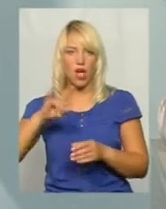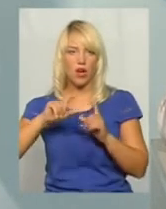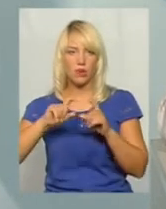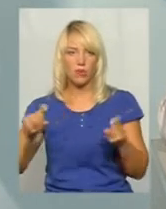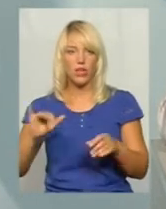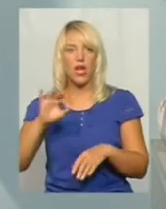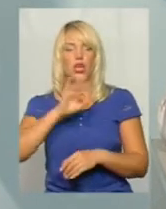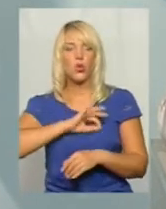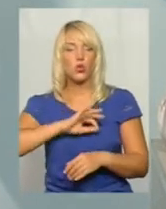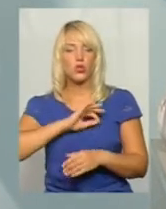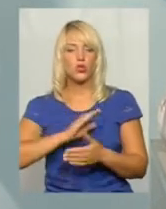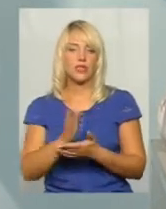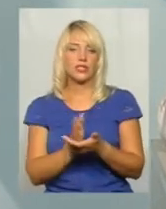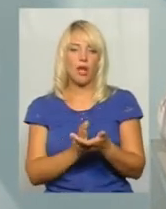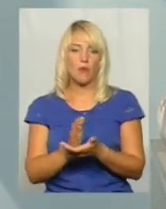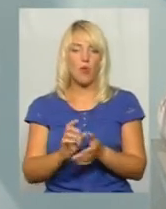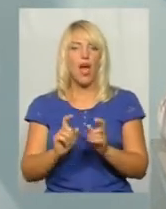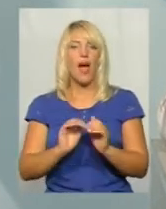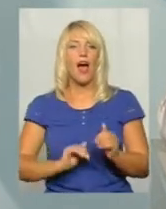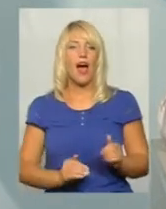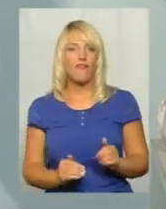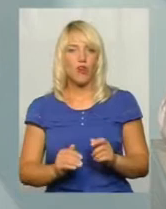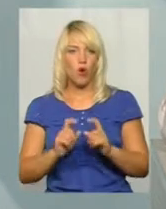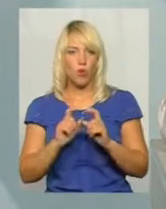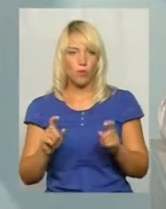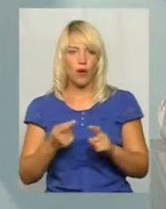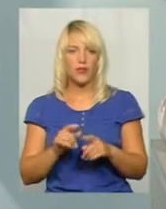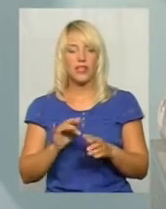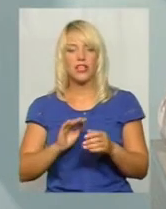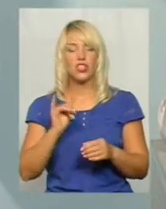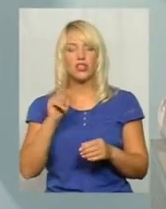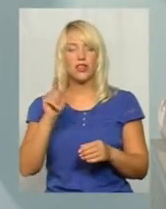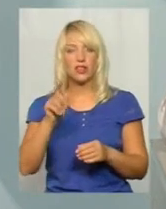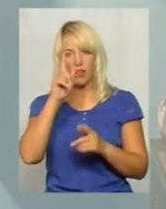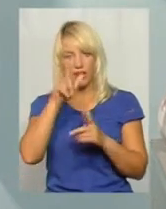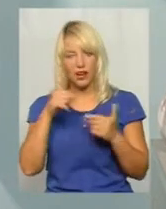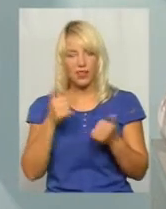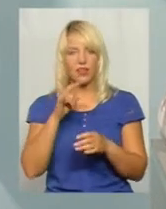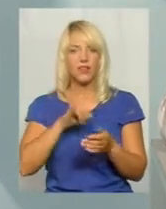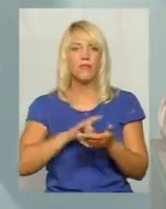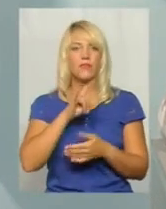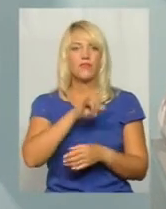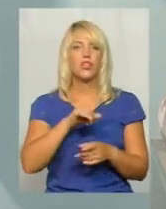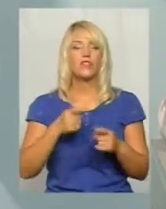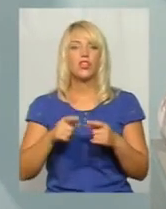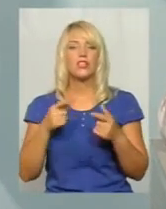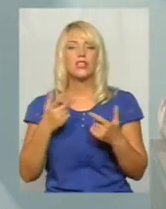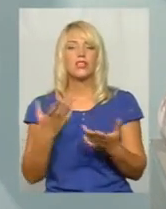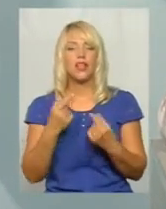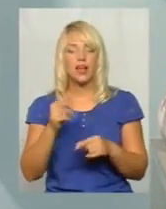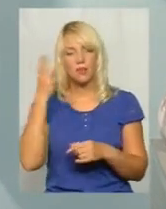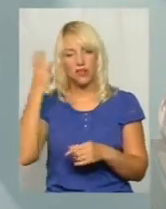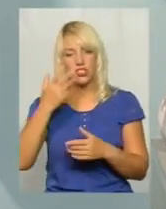авіакампаній. От туристичний ефір щодо відведення тих країн, де сьогодні наші хмельничани з великим задоволенням